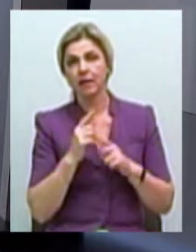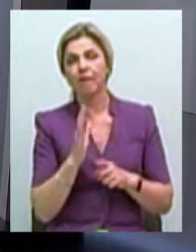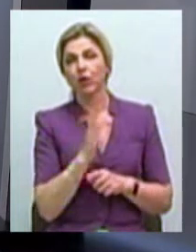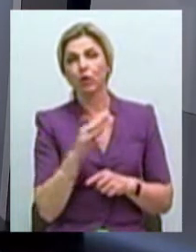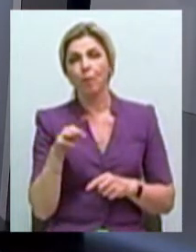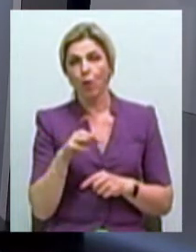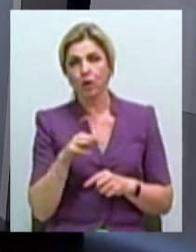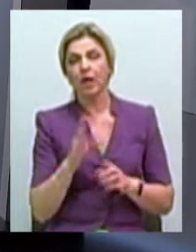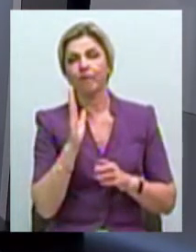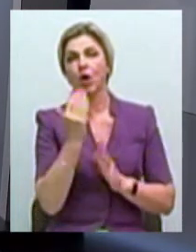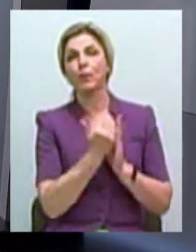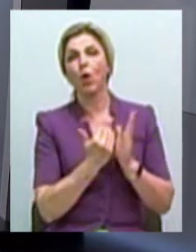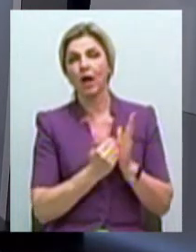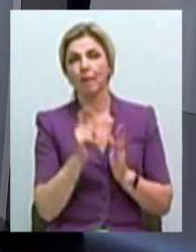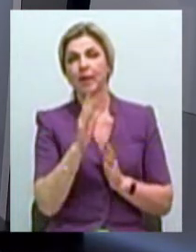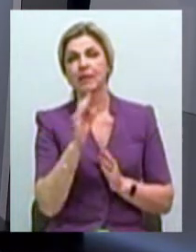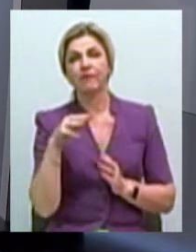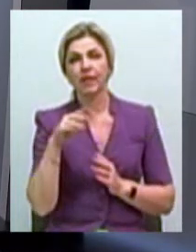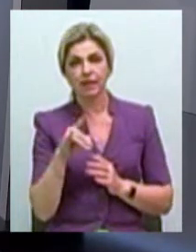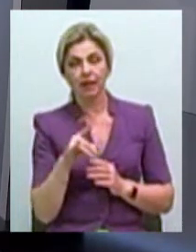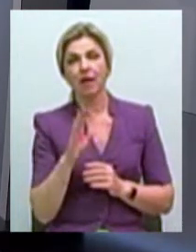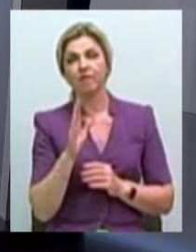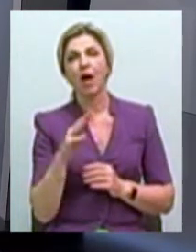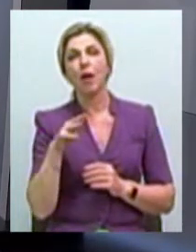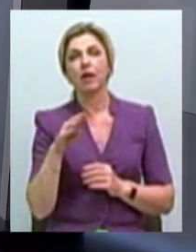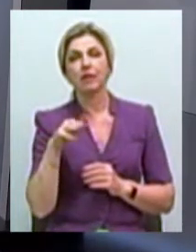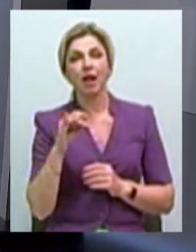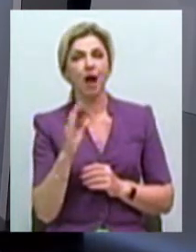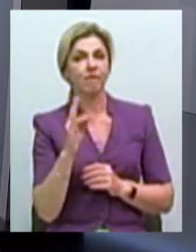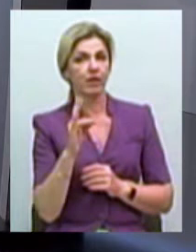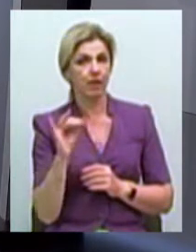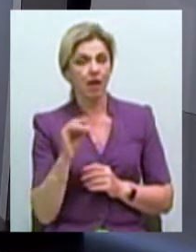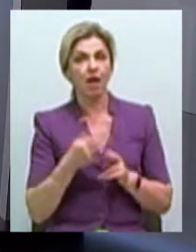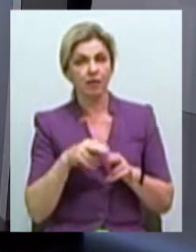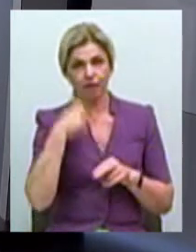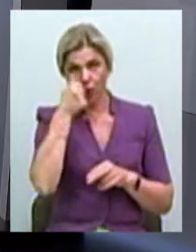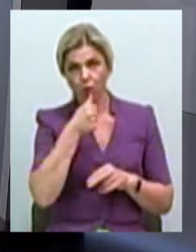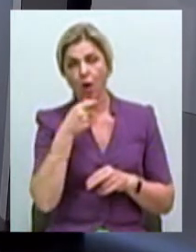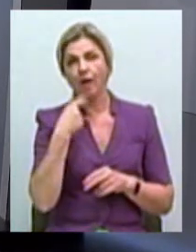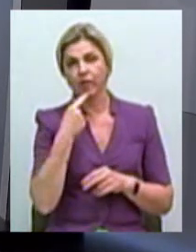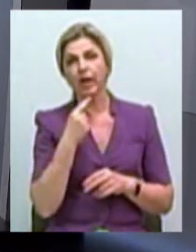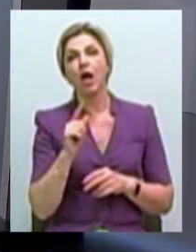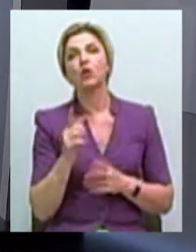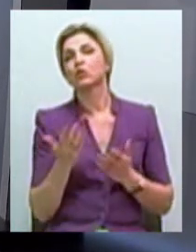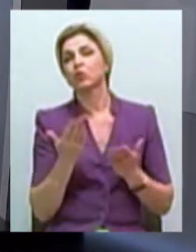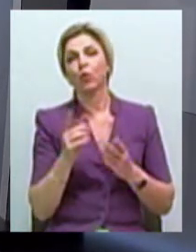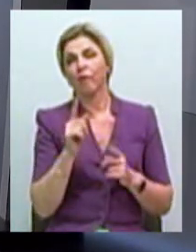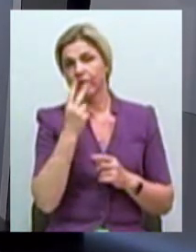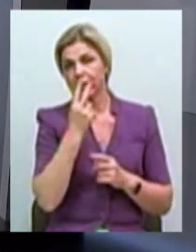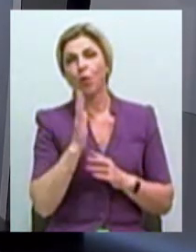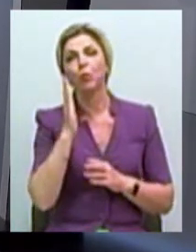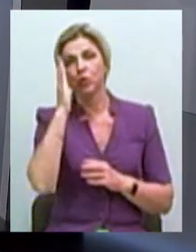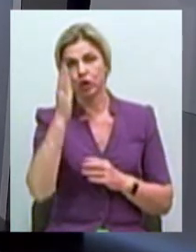«Звіти на живо» 23 травня цього року говорила про те, яким бачать майбутнє будівлі колишнього кіне-театру